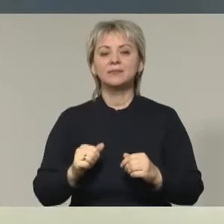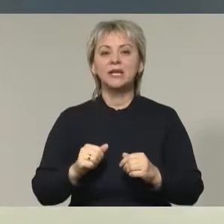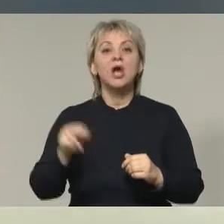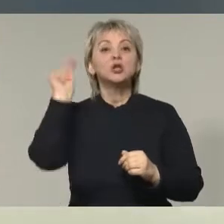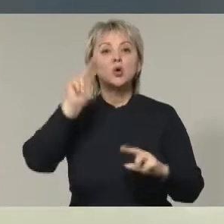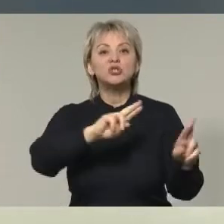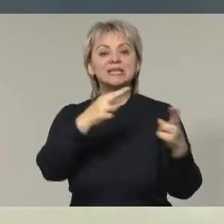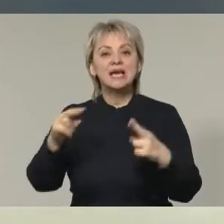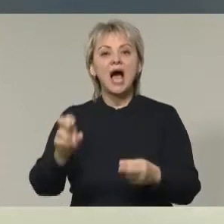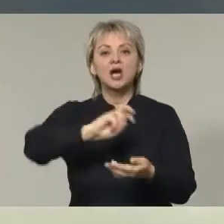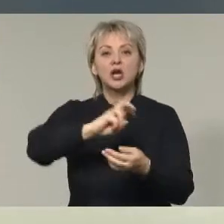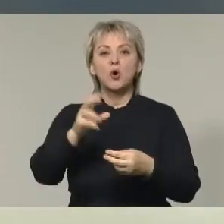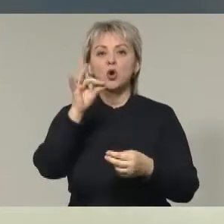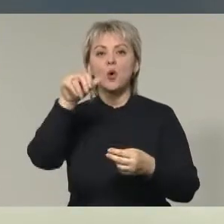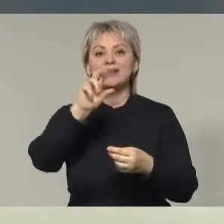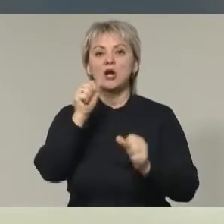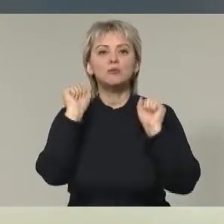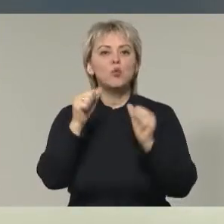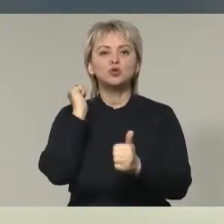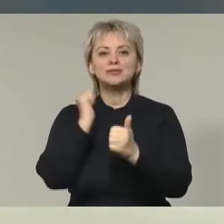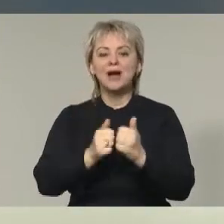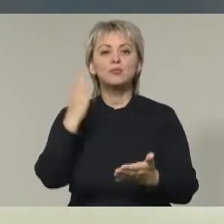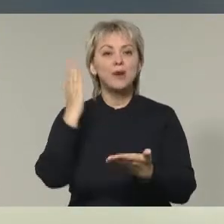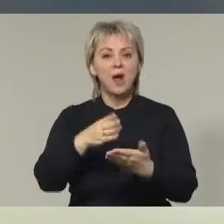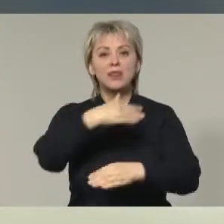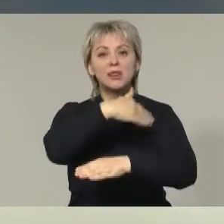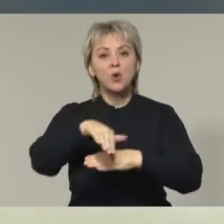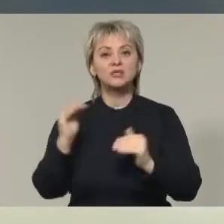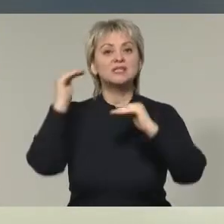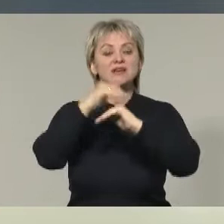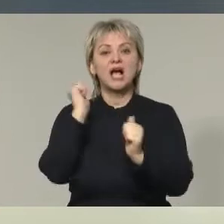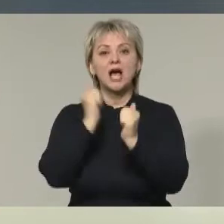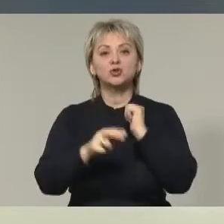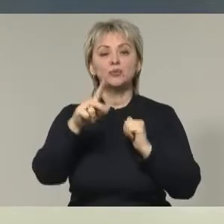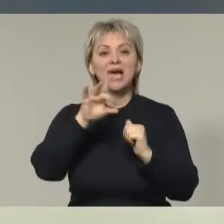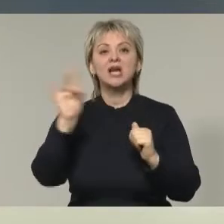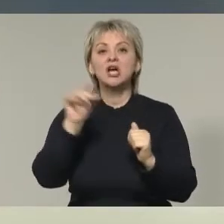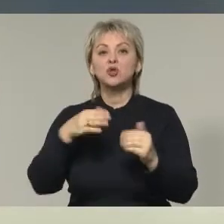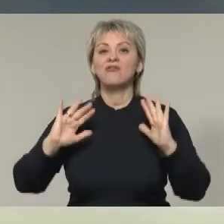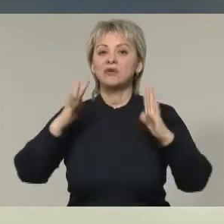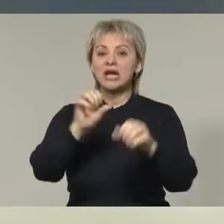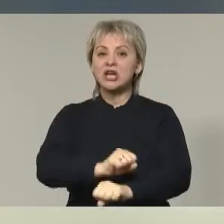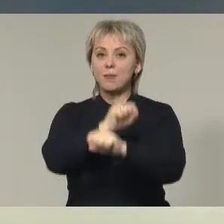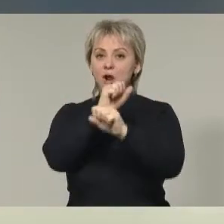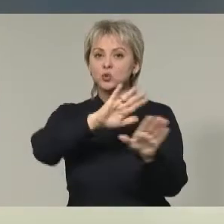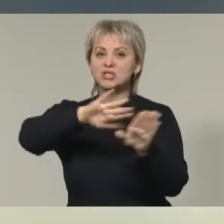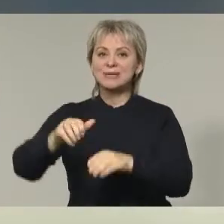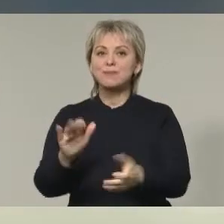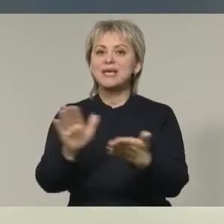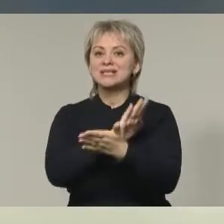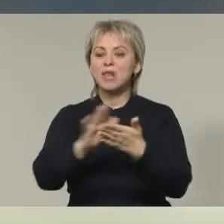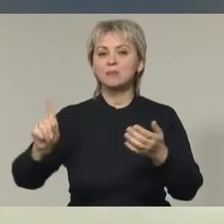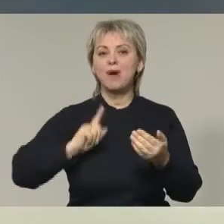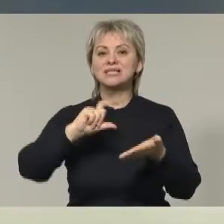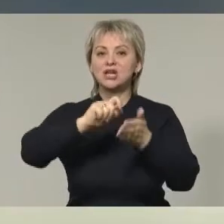Научиться танцевать акробатический рок-н-ролл может каждый прямо на улице. Вечером каждой пятницы в Ростовском парке «Революции» проходят